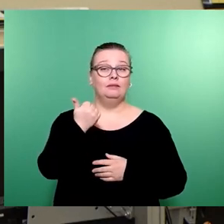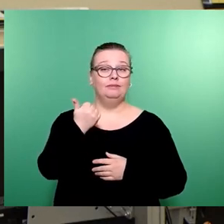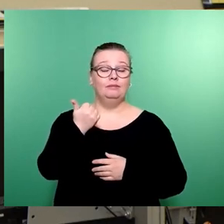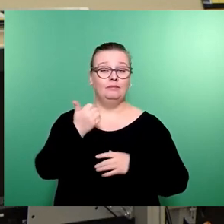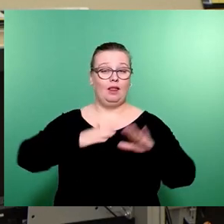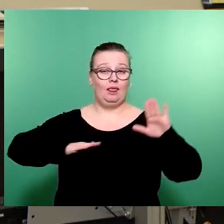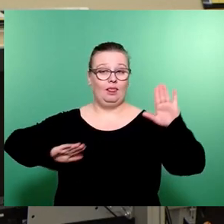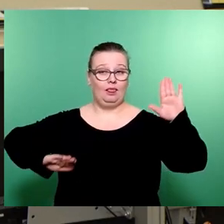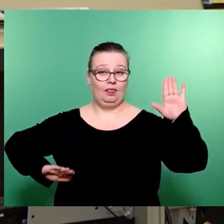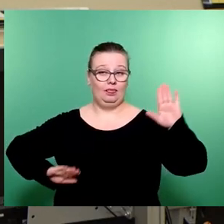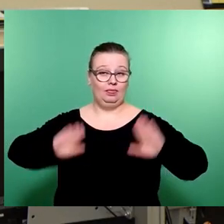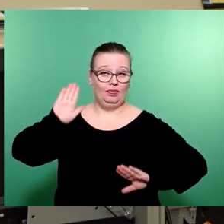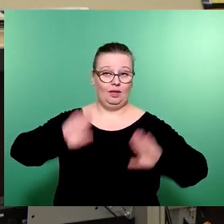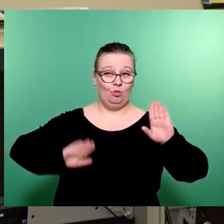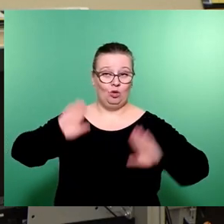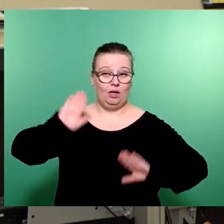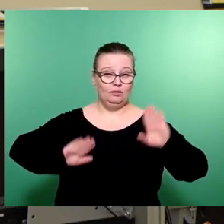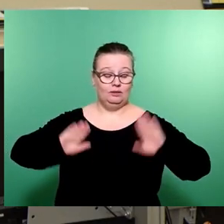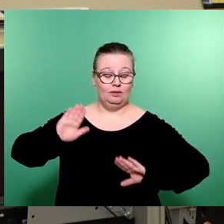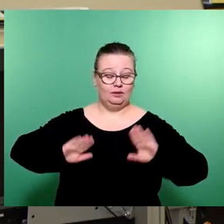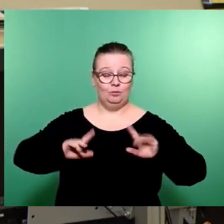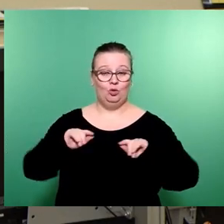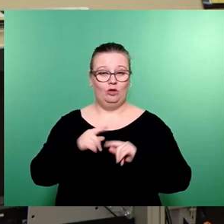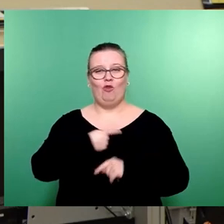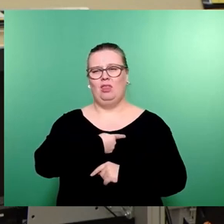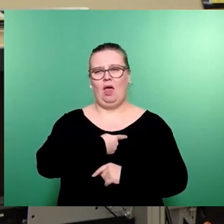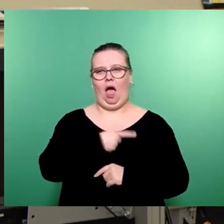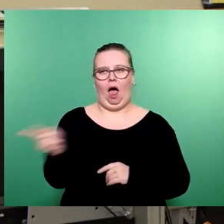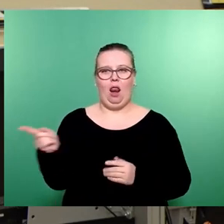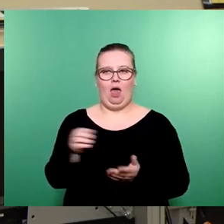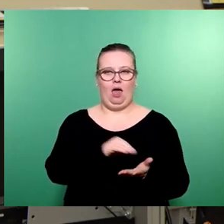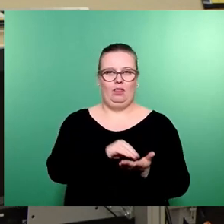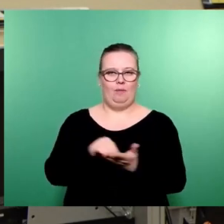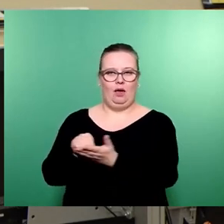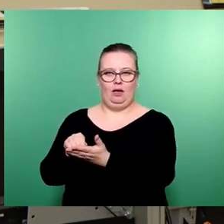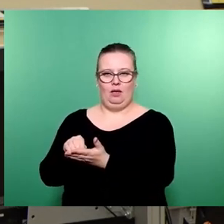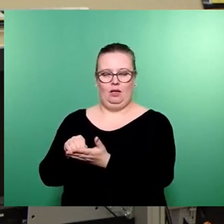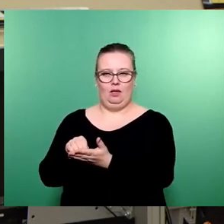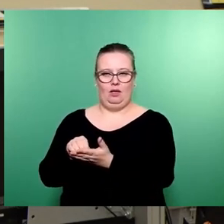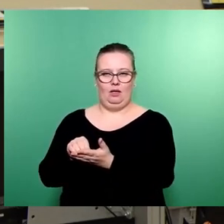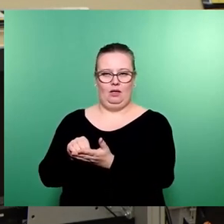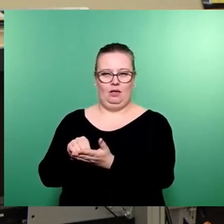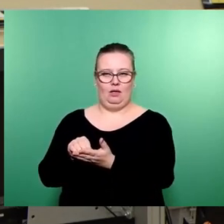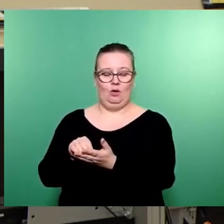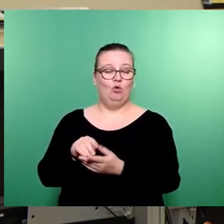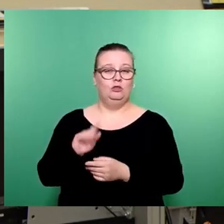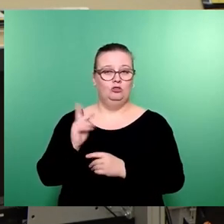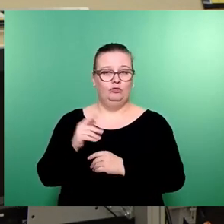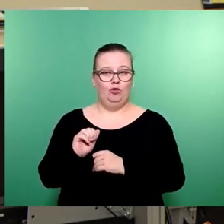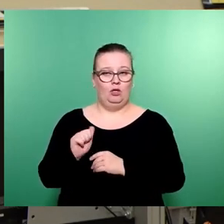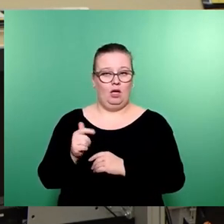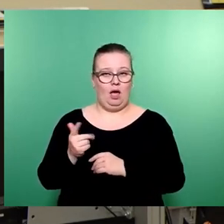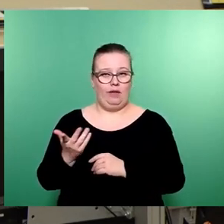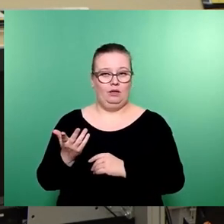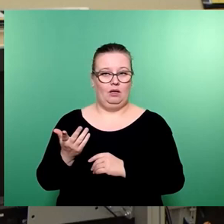Demokratie lebt von der Beteiligung aller und nicht vom Ausschluss einiger auch